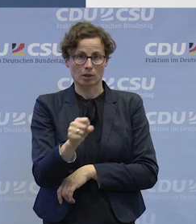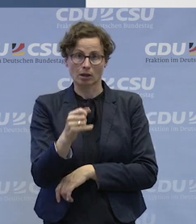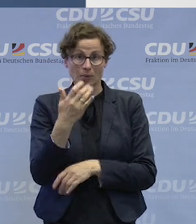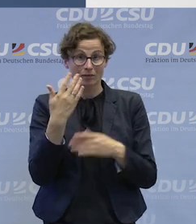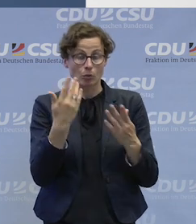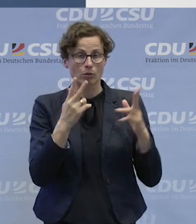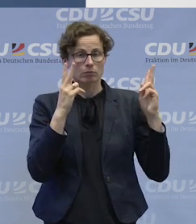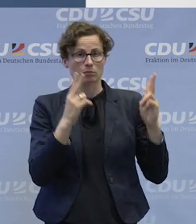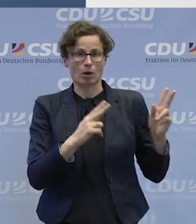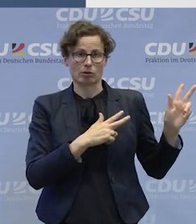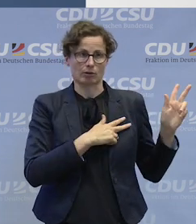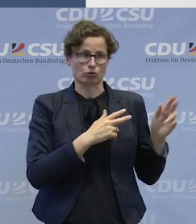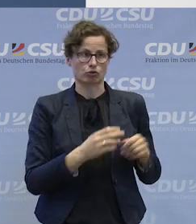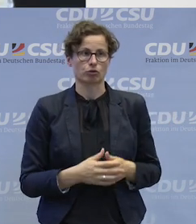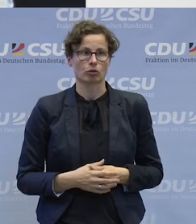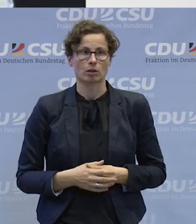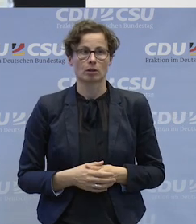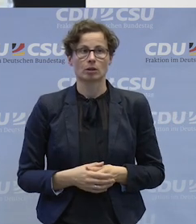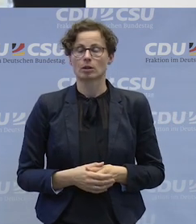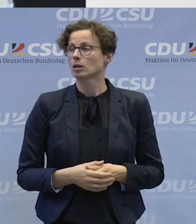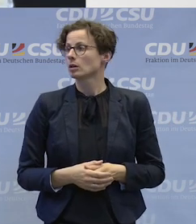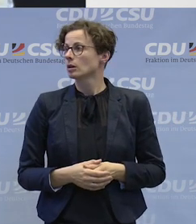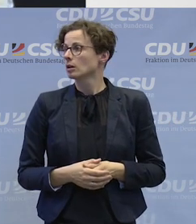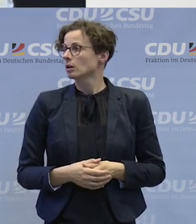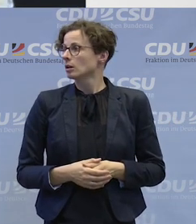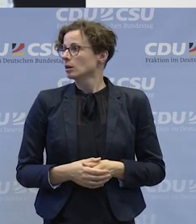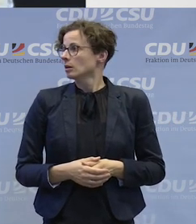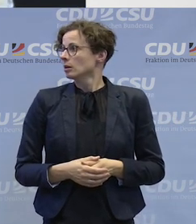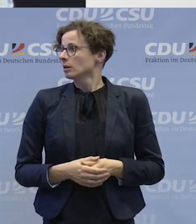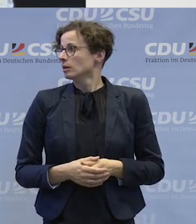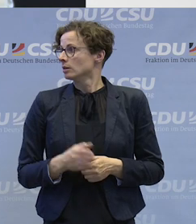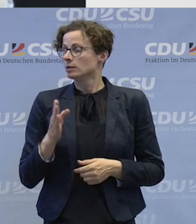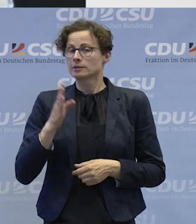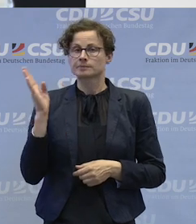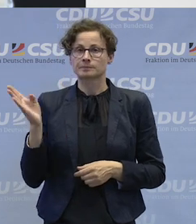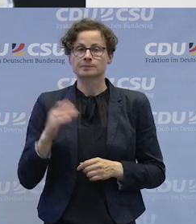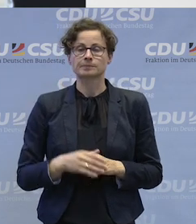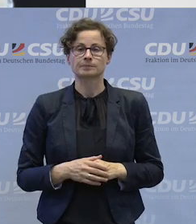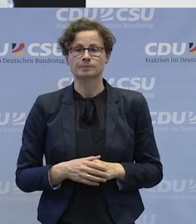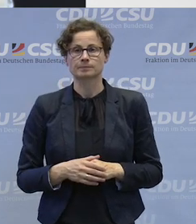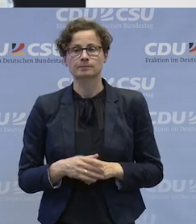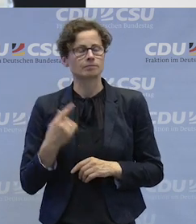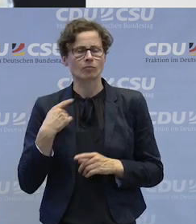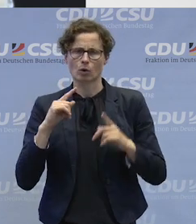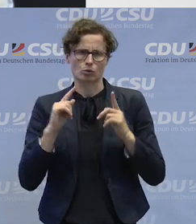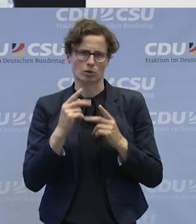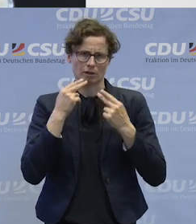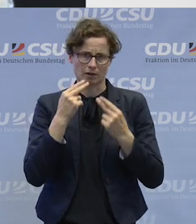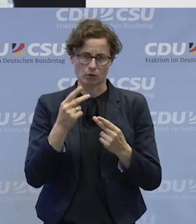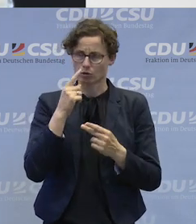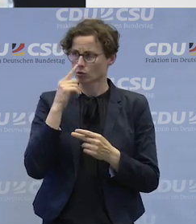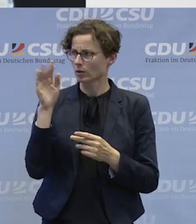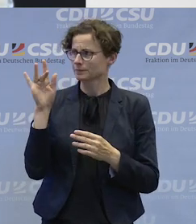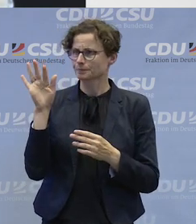authentisch. Passt. Frau Vollmer. Eigentlich auch nur eine ganz kurze Antwort noch auf den ersten